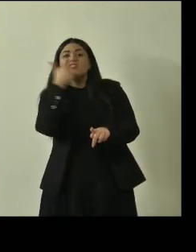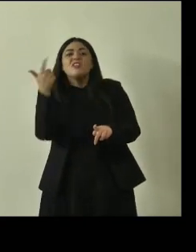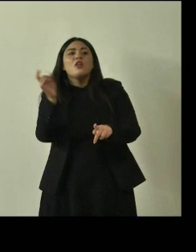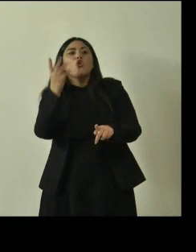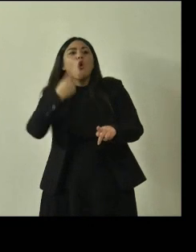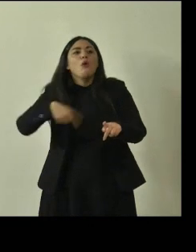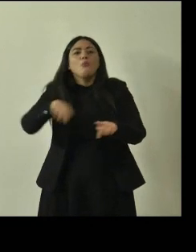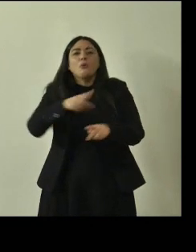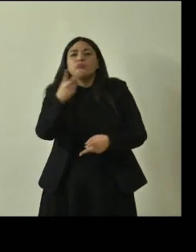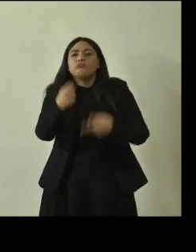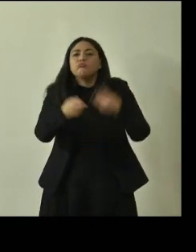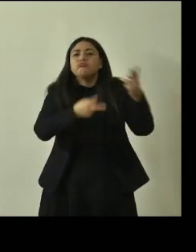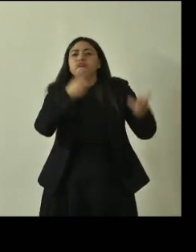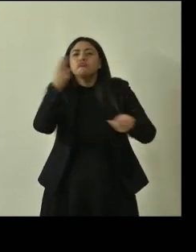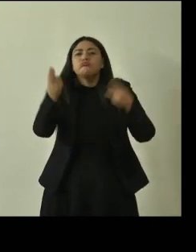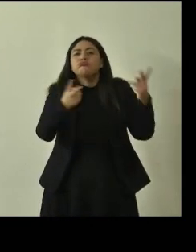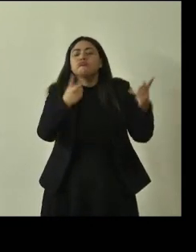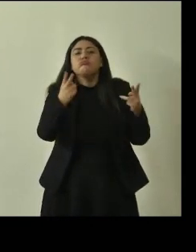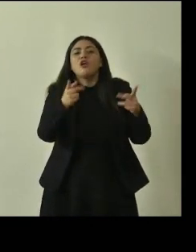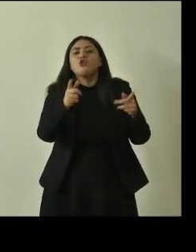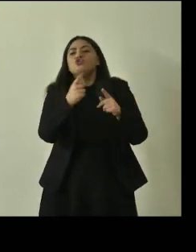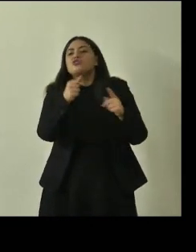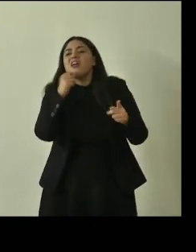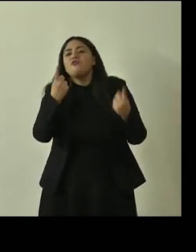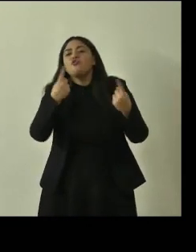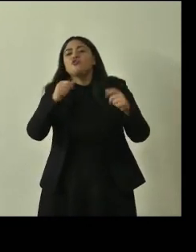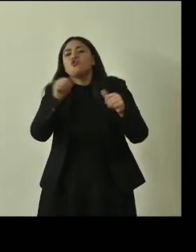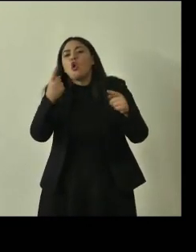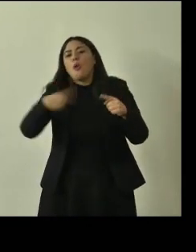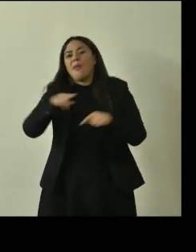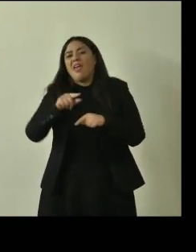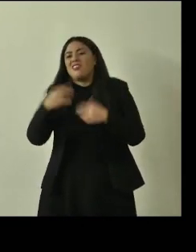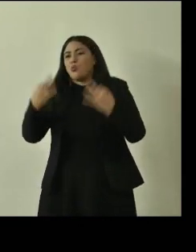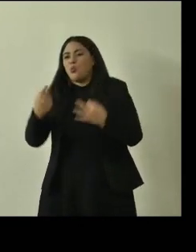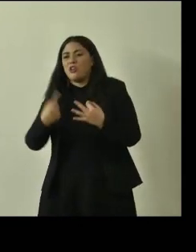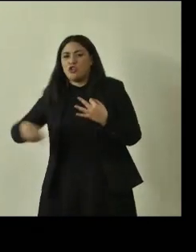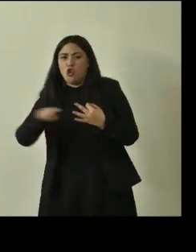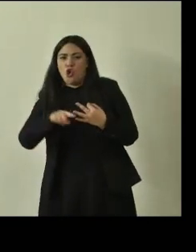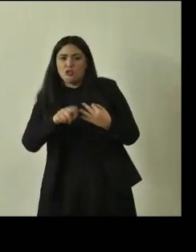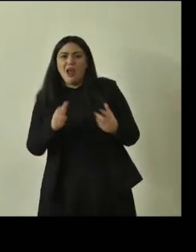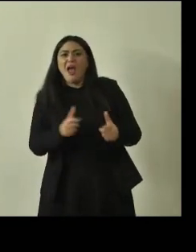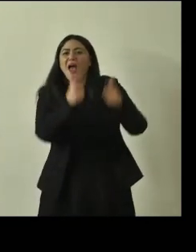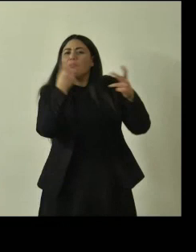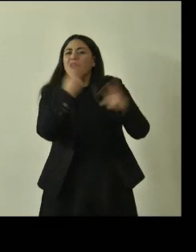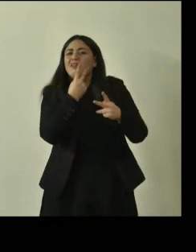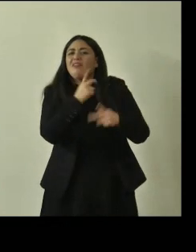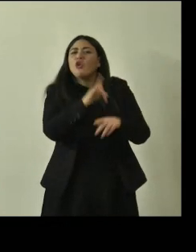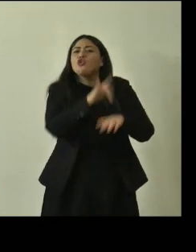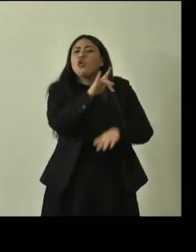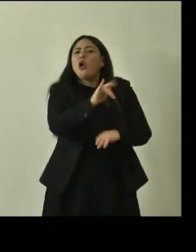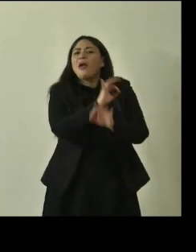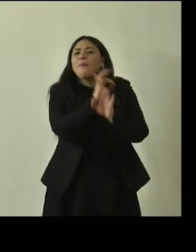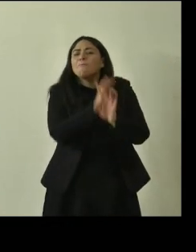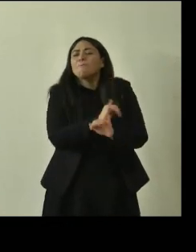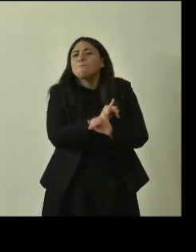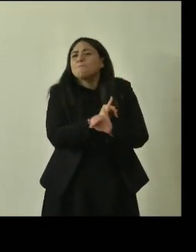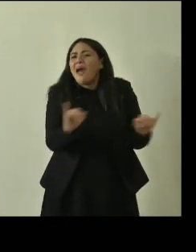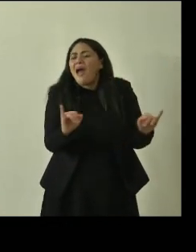motivo di pura sicurezza cioè lo facciamo per noi non per l'albero l'albero meno ci vede meglio sta però